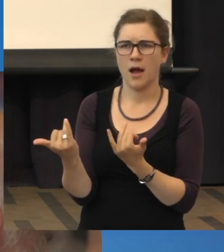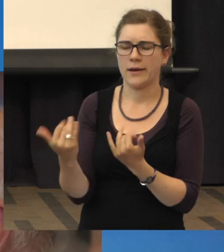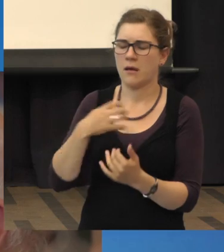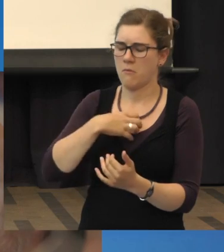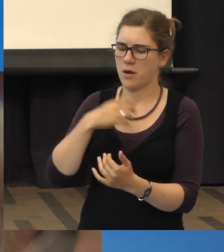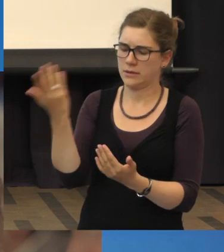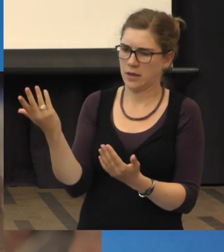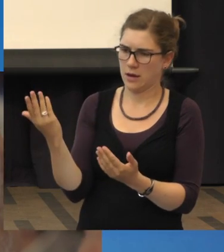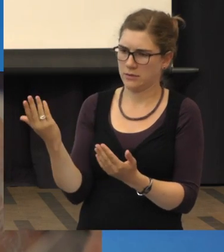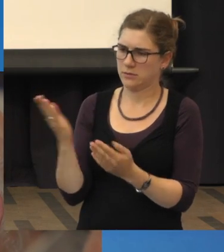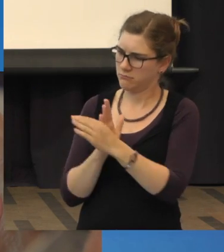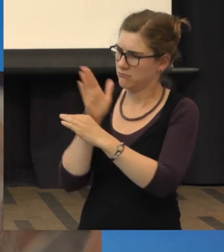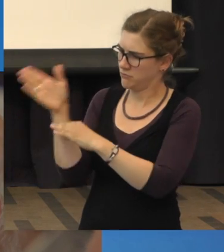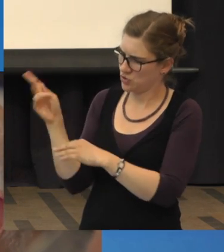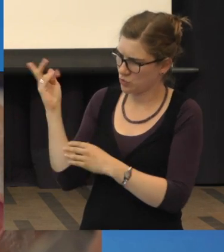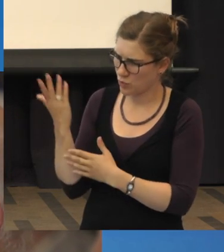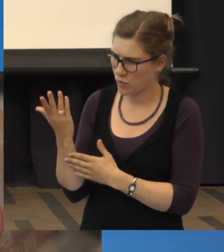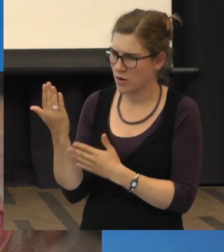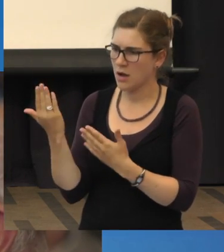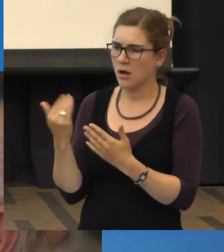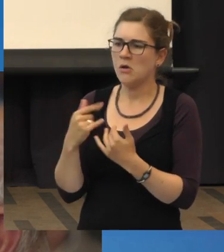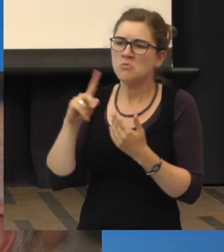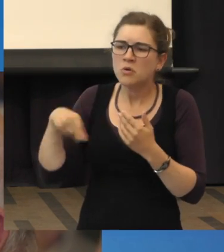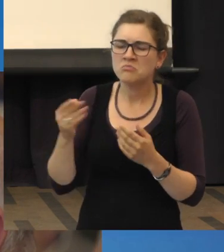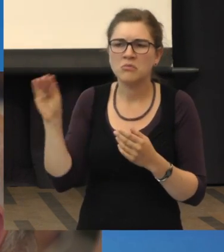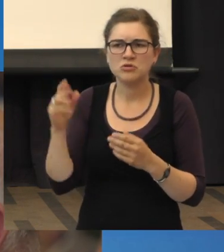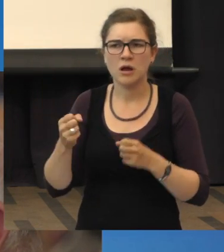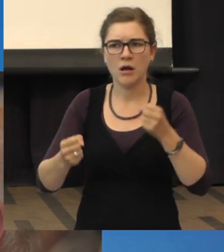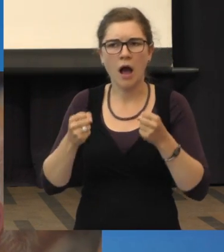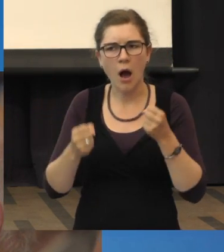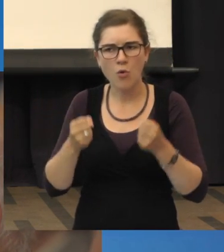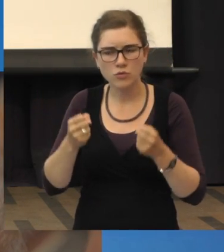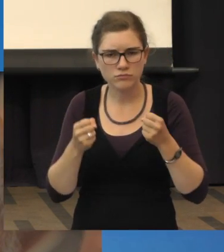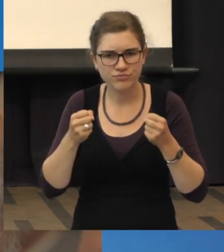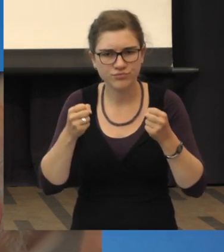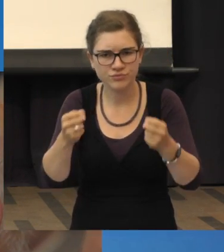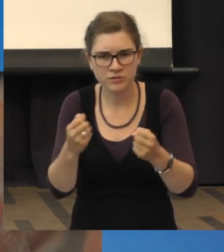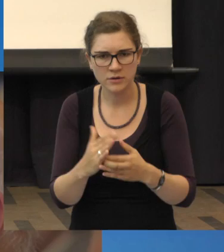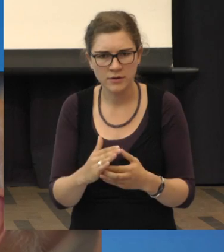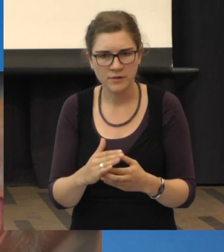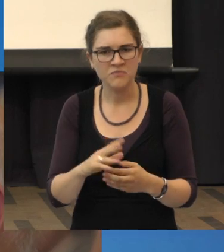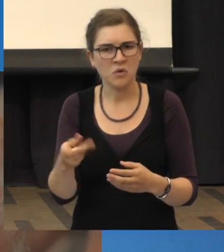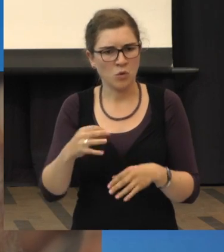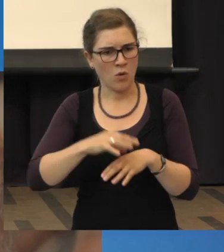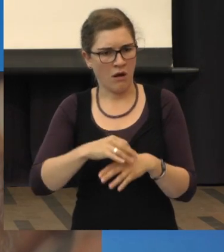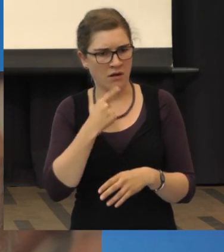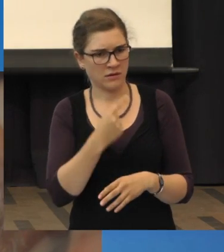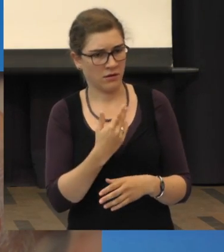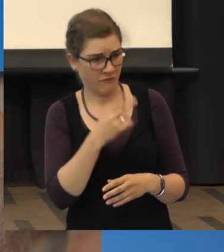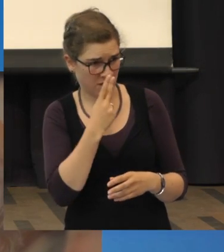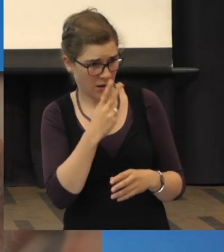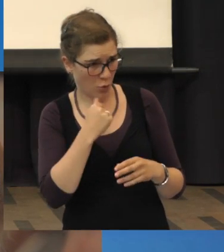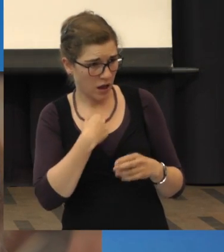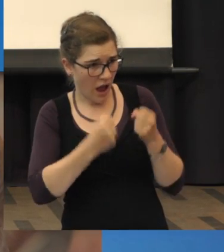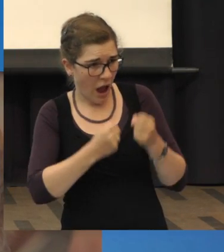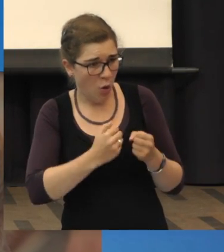wenn sie Kraftfahrzeug führen, also Autofahren, dass sie nicht mehr fahren sollen oder positiver sein sollen, ist die erste Frage.